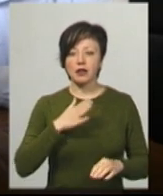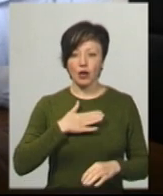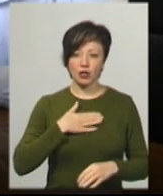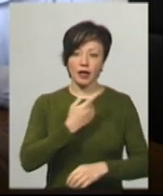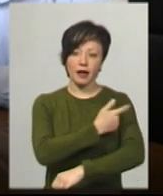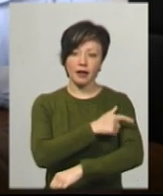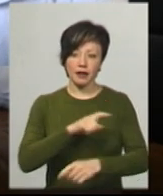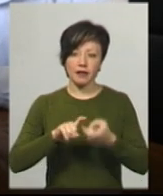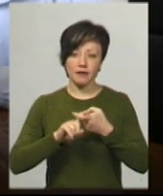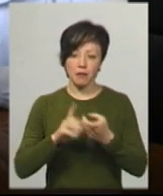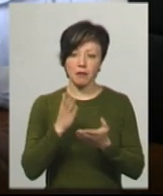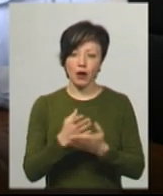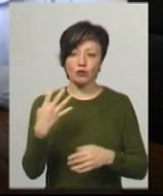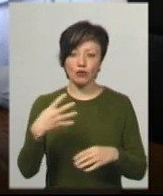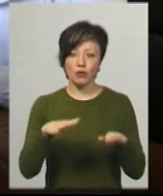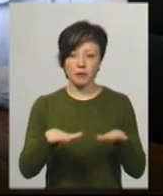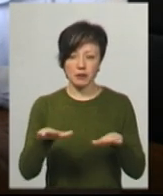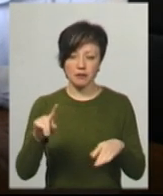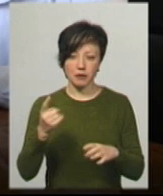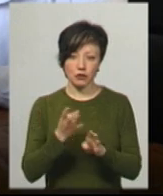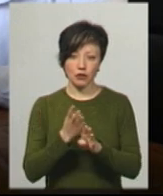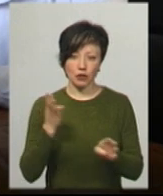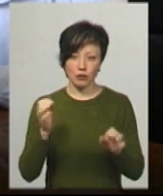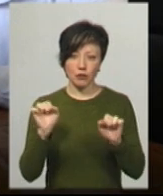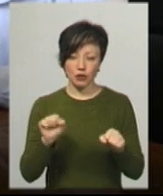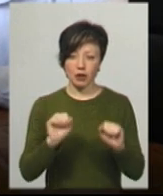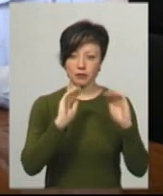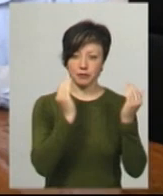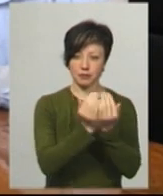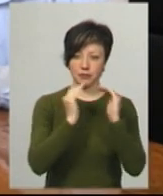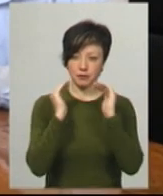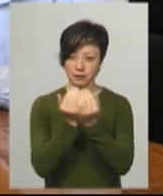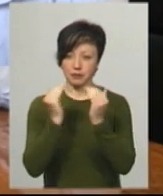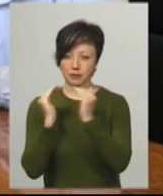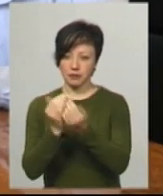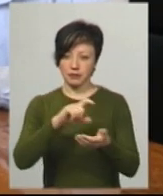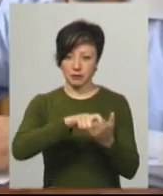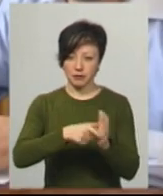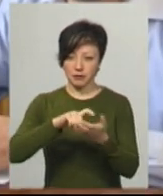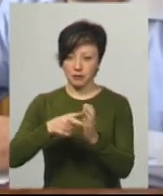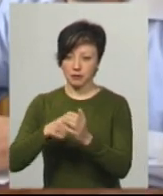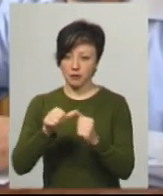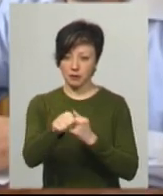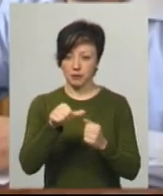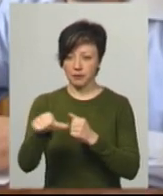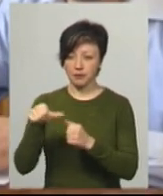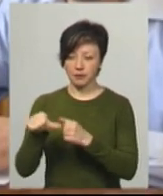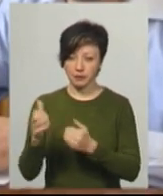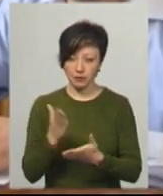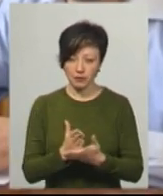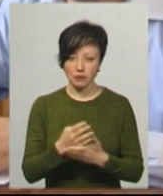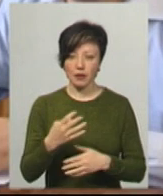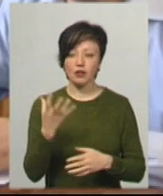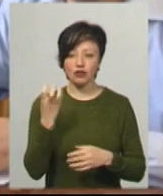першу чергу, для осіб, яких можна розмістити відповідних боксах, тобто осіб, які є ізолювані від інших. В другому етапі буде